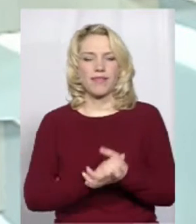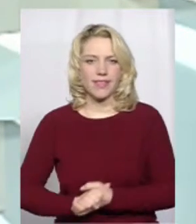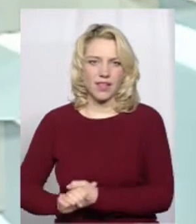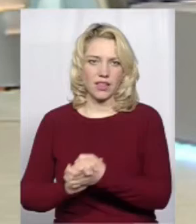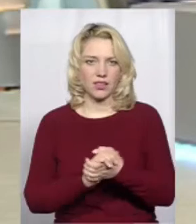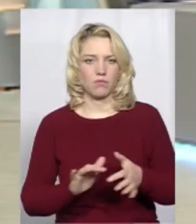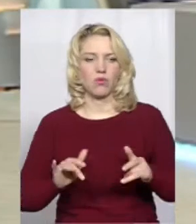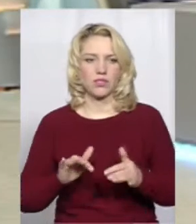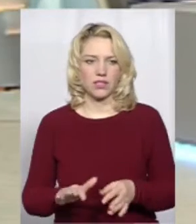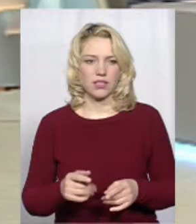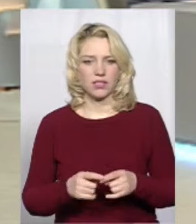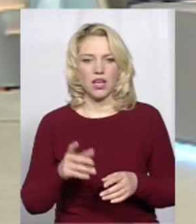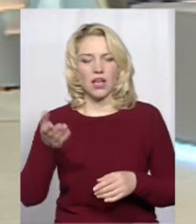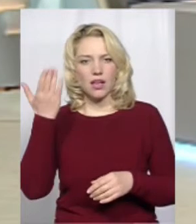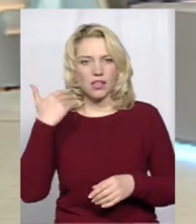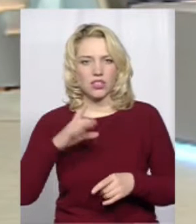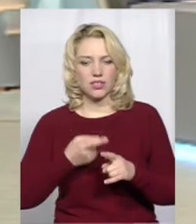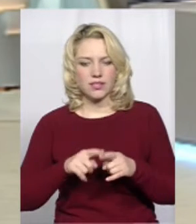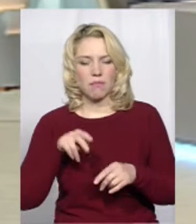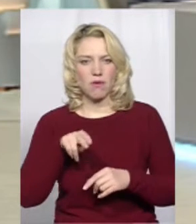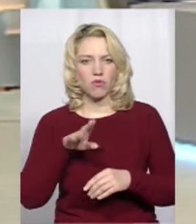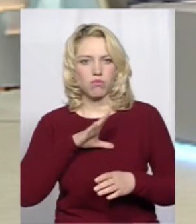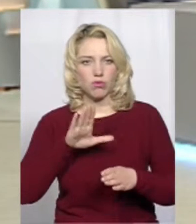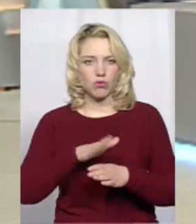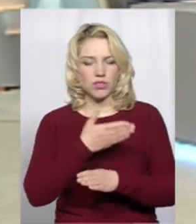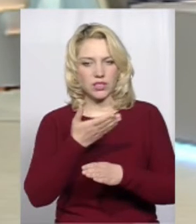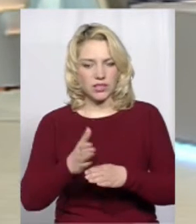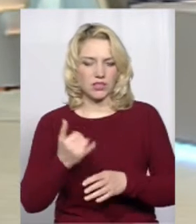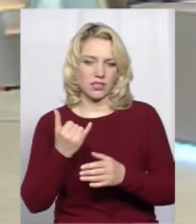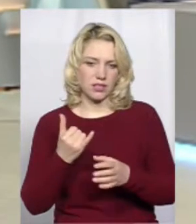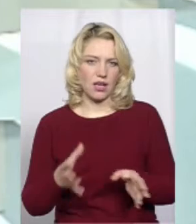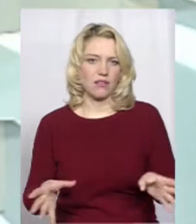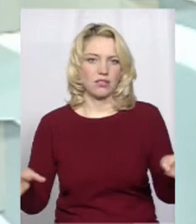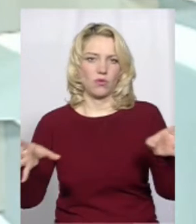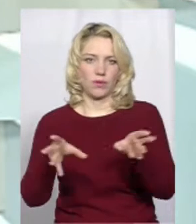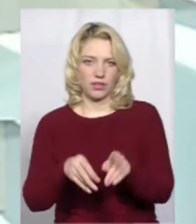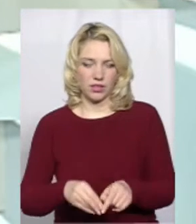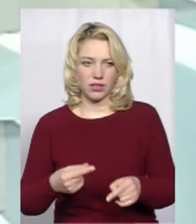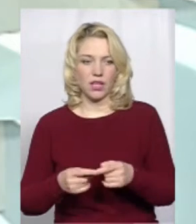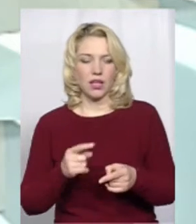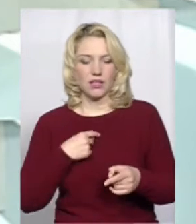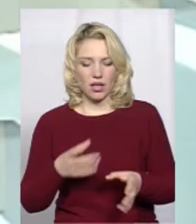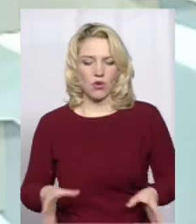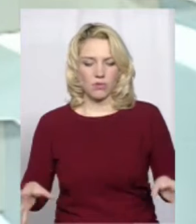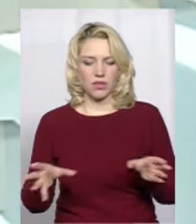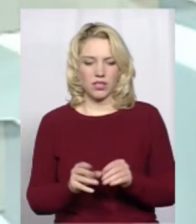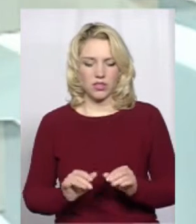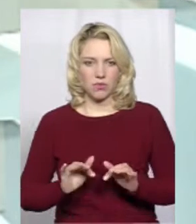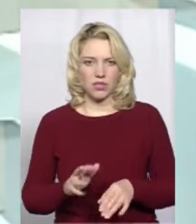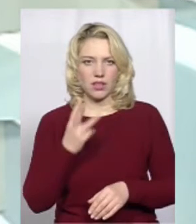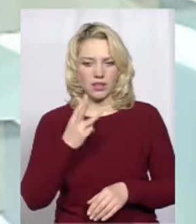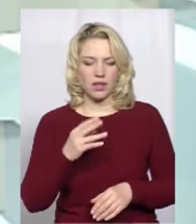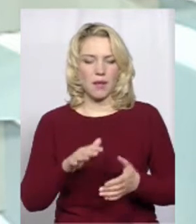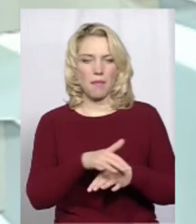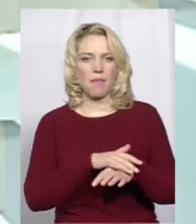сьогодні православ'я на Україні. Тому якщо брати мій власний досвід, я долучився до об'єднавчого процесу з трьома парафіями.